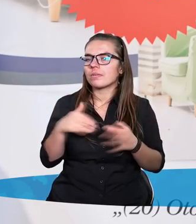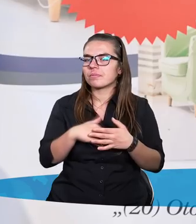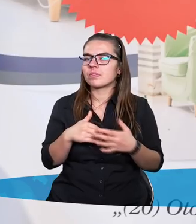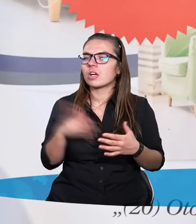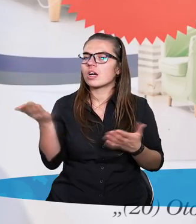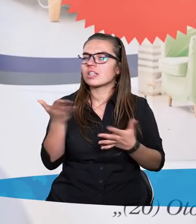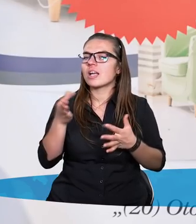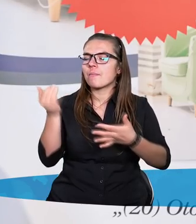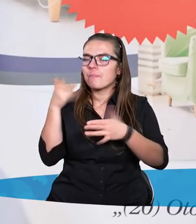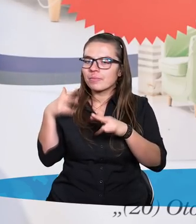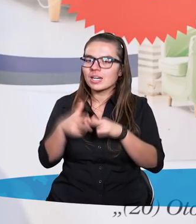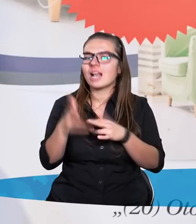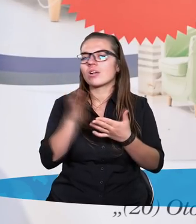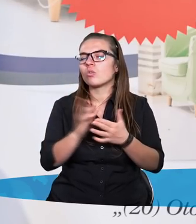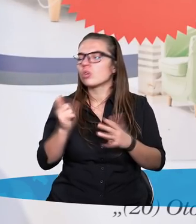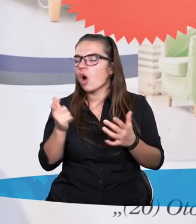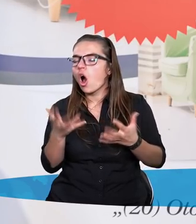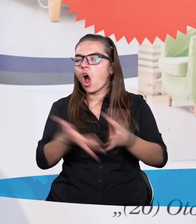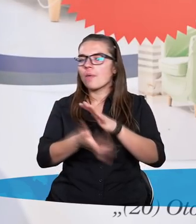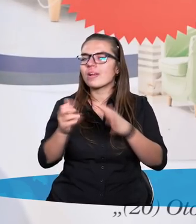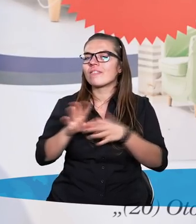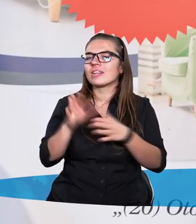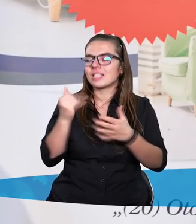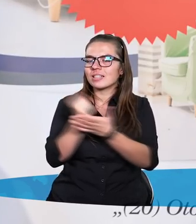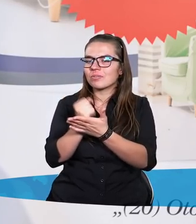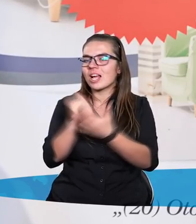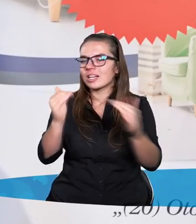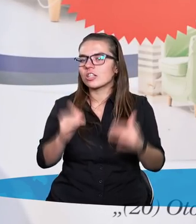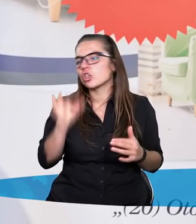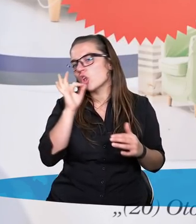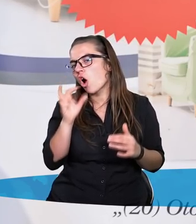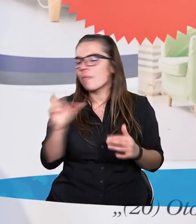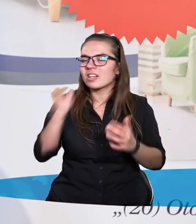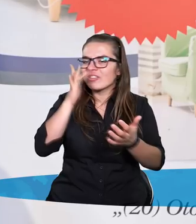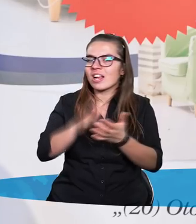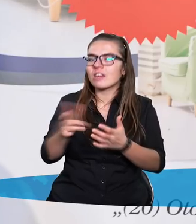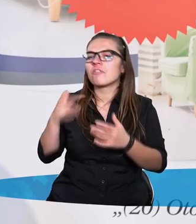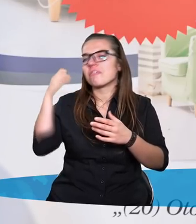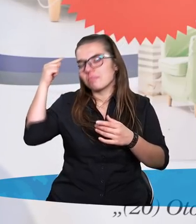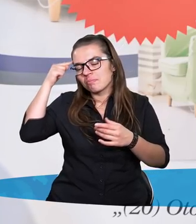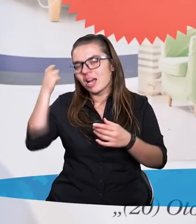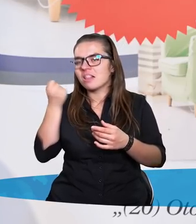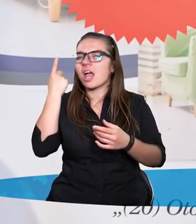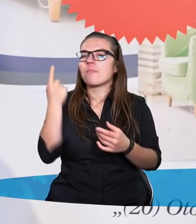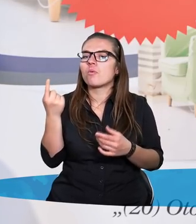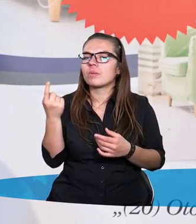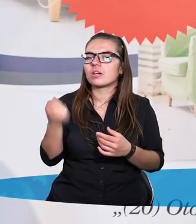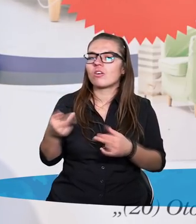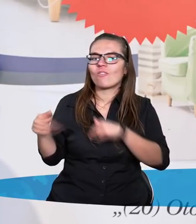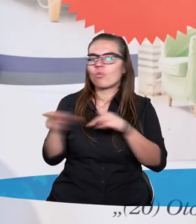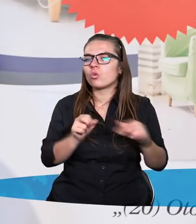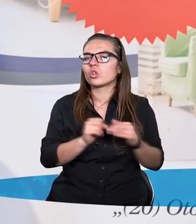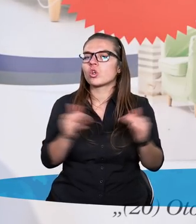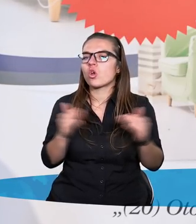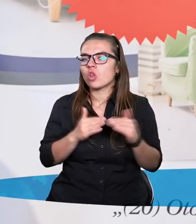przestał już cokolwiek odbierać w kategoriach dobra, jakiejś wrażliwości, wpada na pomysł, że